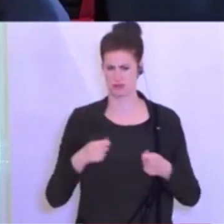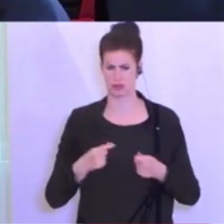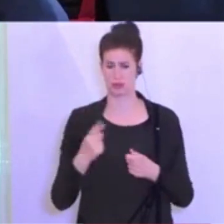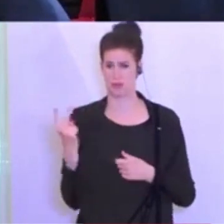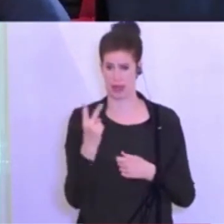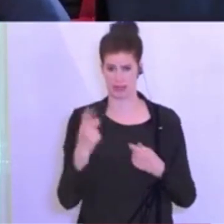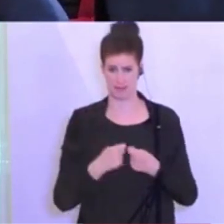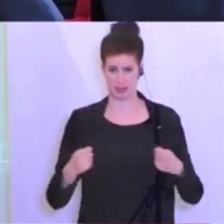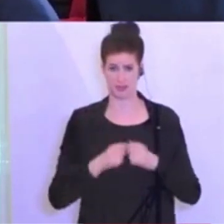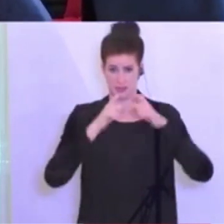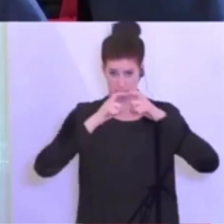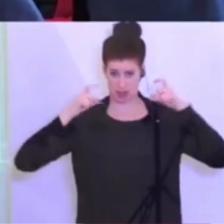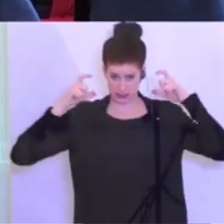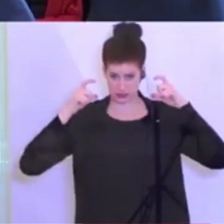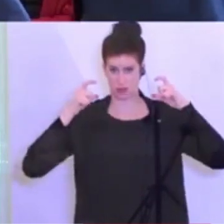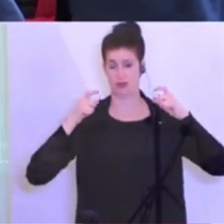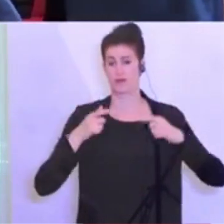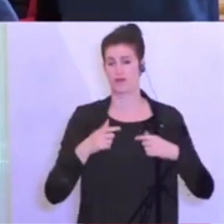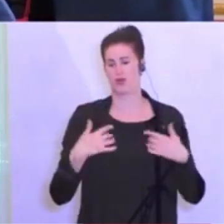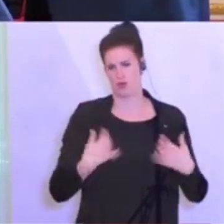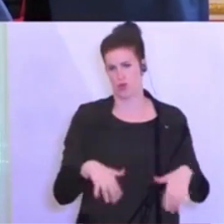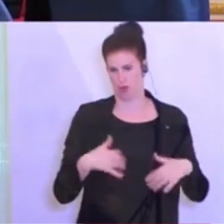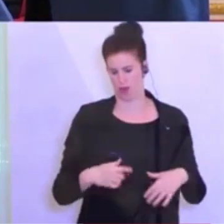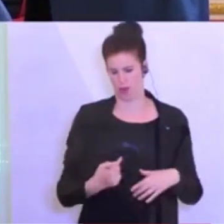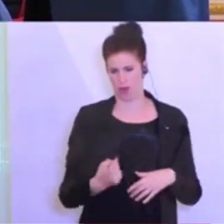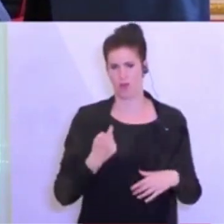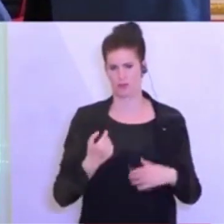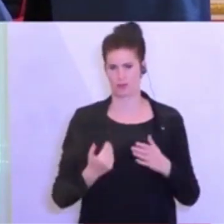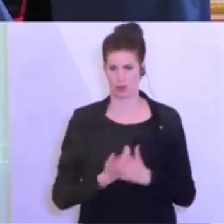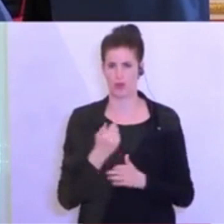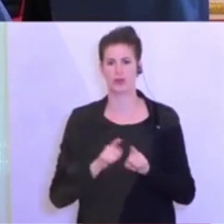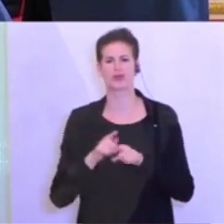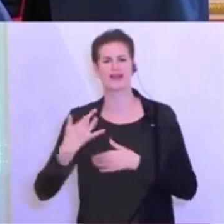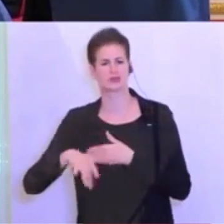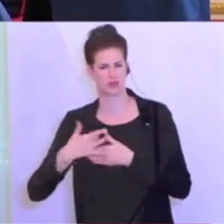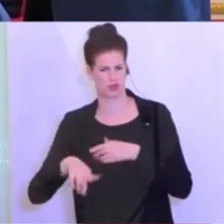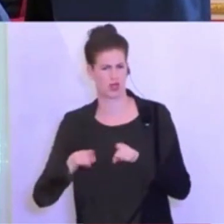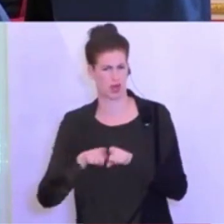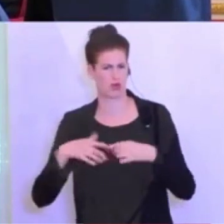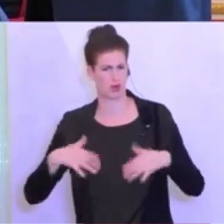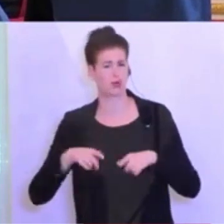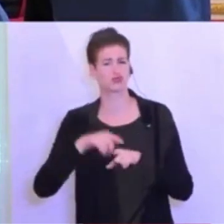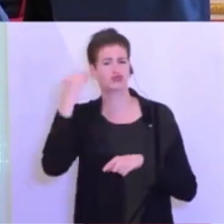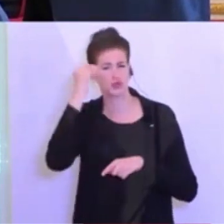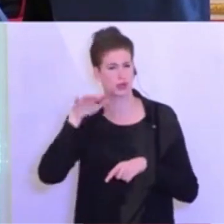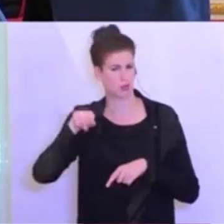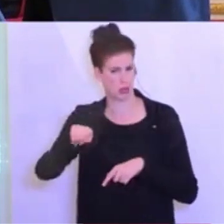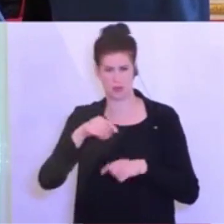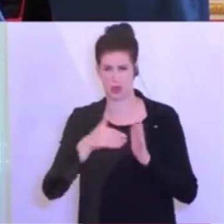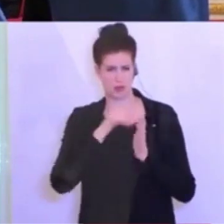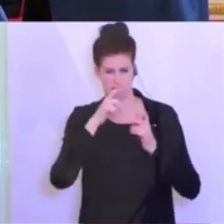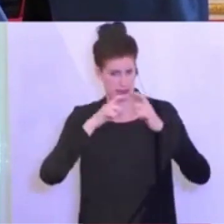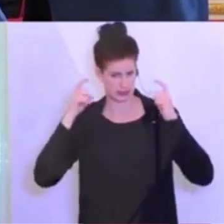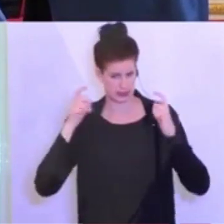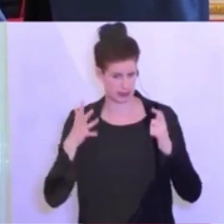sowohl Maskenpflicht, Lockerung als auch die Gastronomie, treten mit 15. Juni in Kraft. Und Sie haben auch kurz die Schulen erwähnt. Das heißt, auch an allen Schulen fällt mit 15.